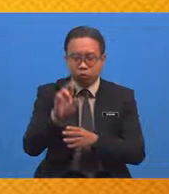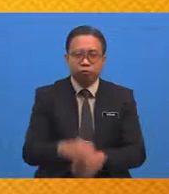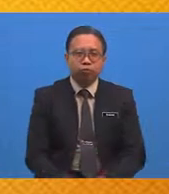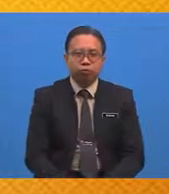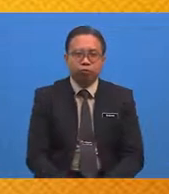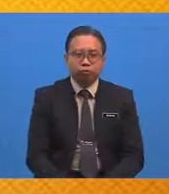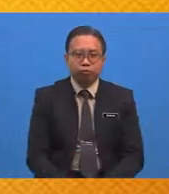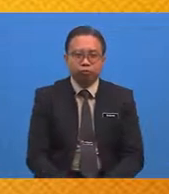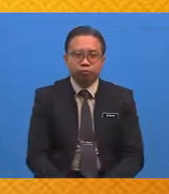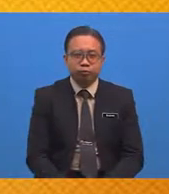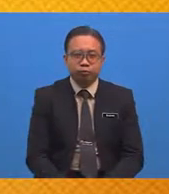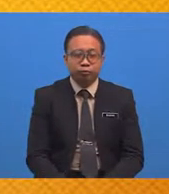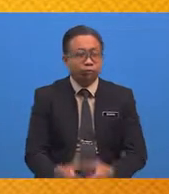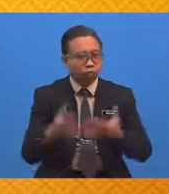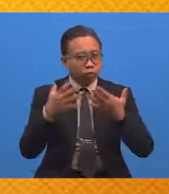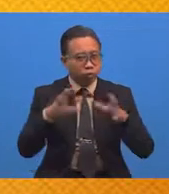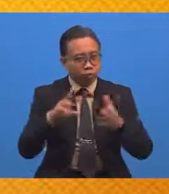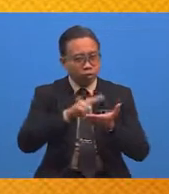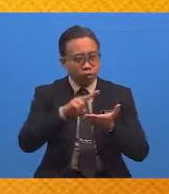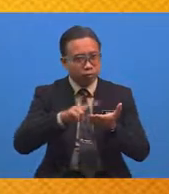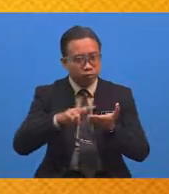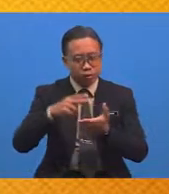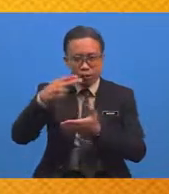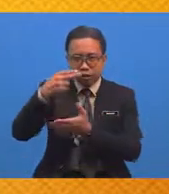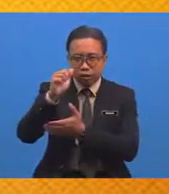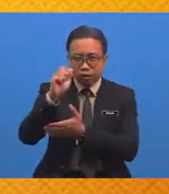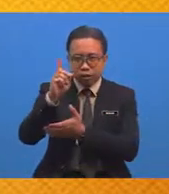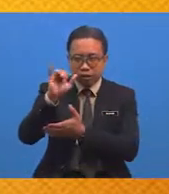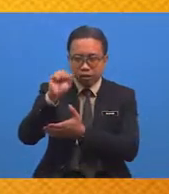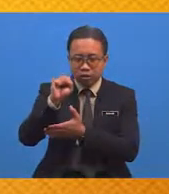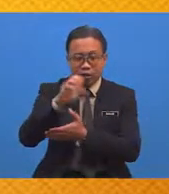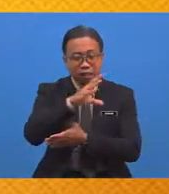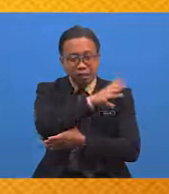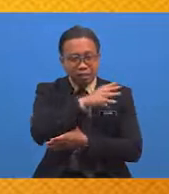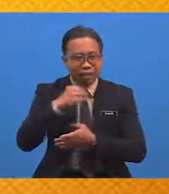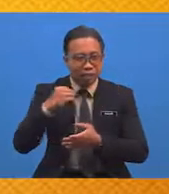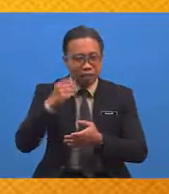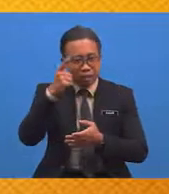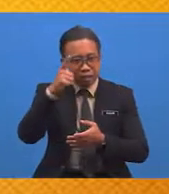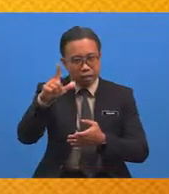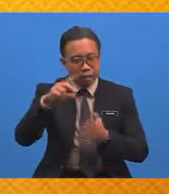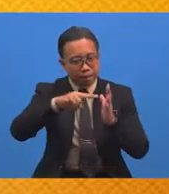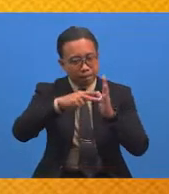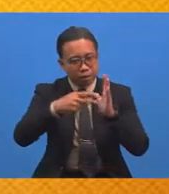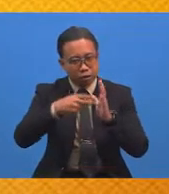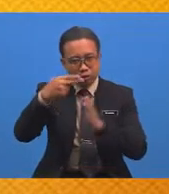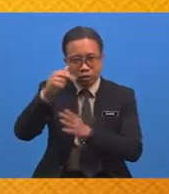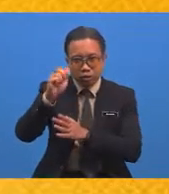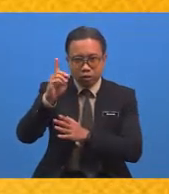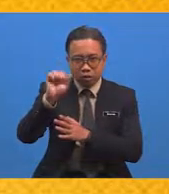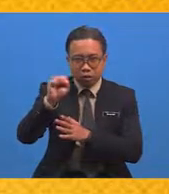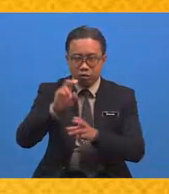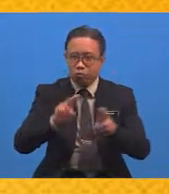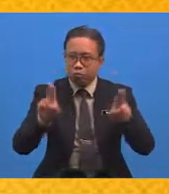Alhamdulillah Kita sudah membaca hadis tersebut Dan melihat hadis maksud hadis secara umum